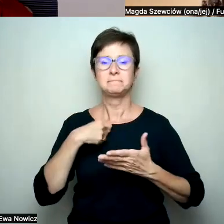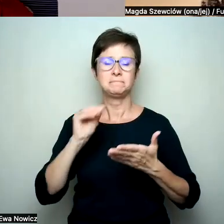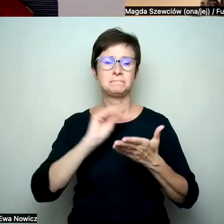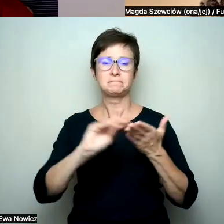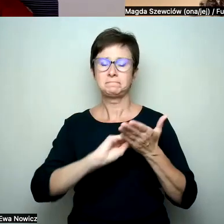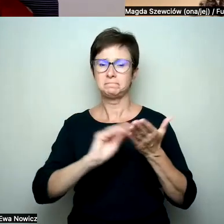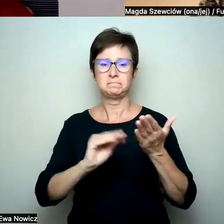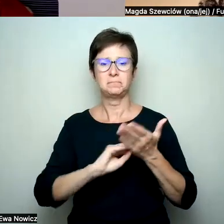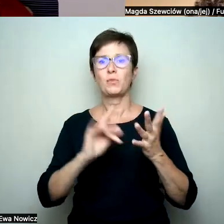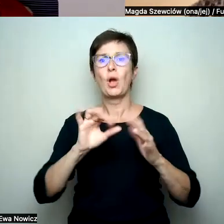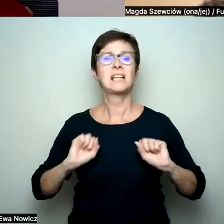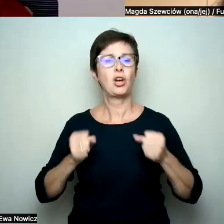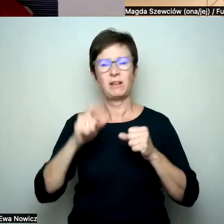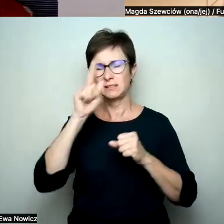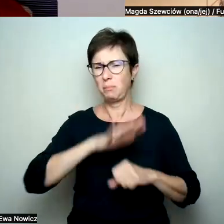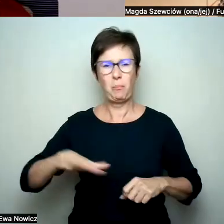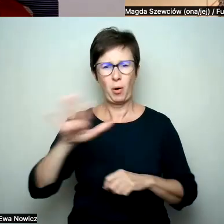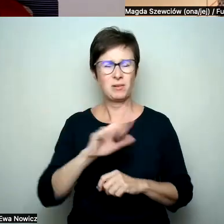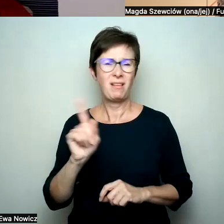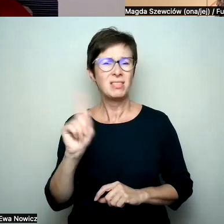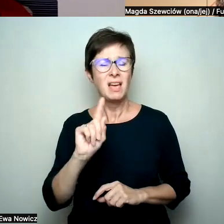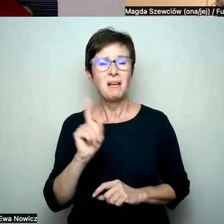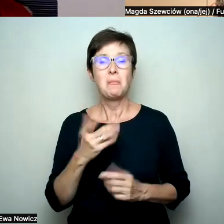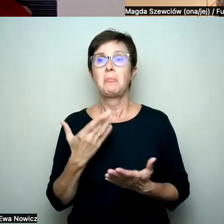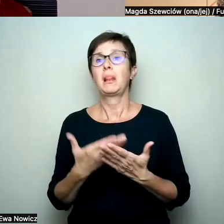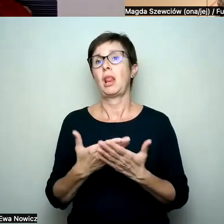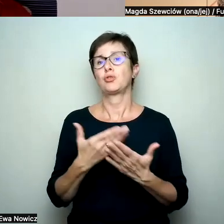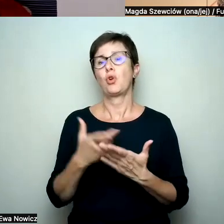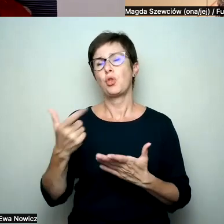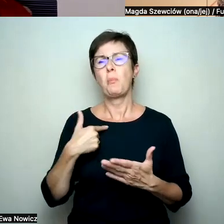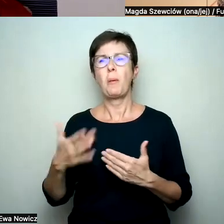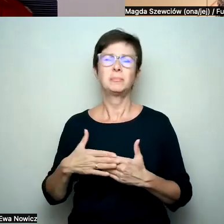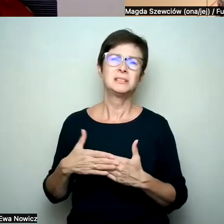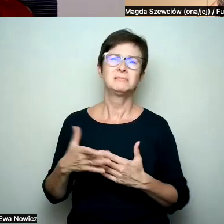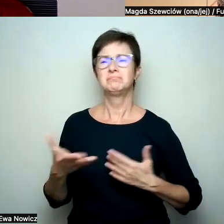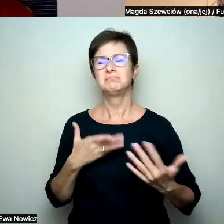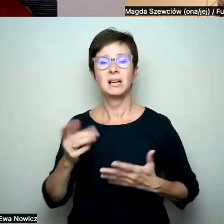zaangażowane społecznie, nie dlatego, że nie były mi w jakiś sposób bliskie, po prostu,